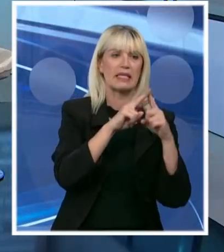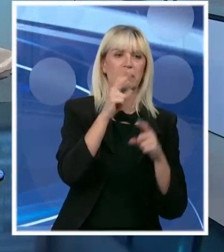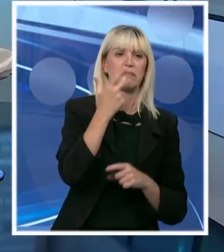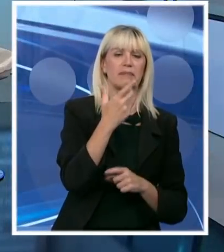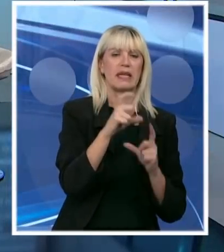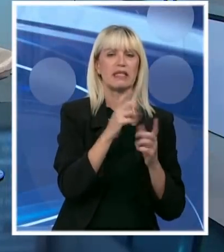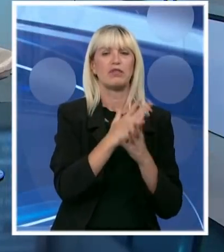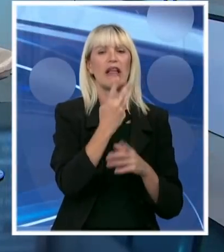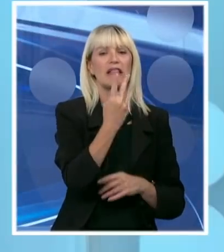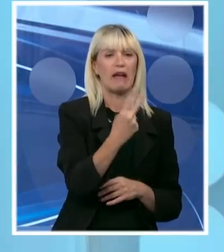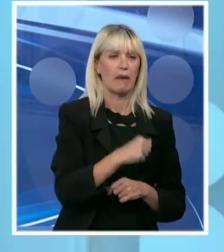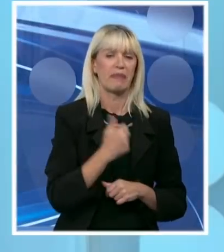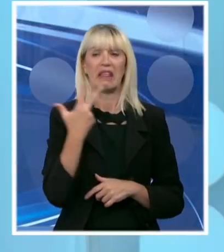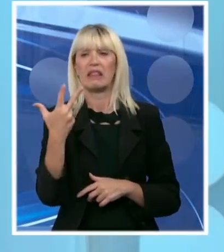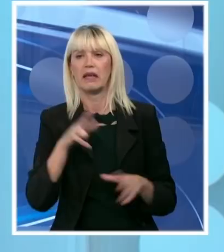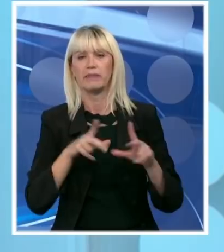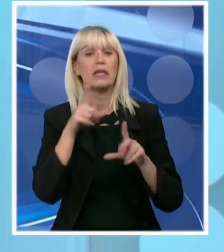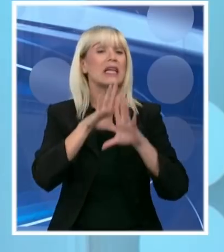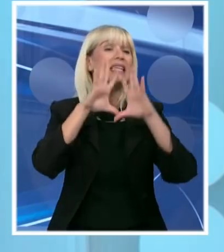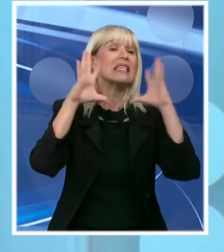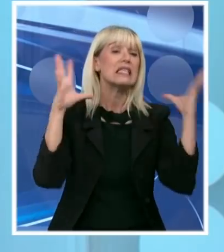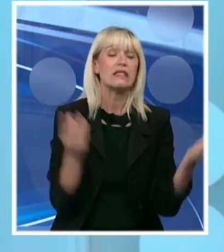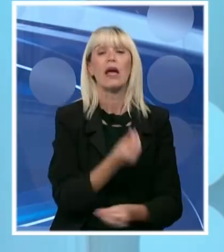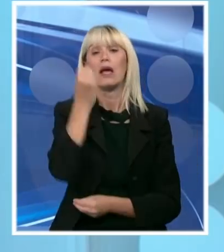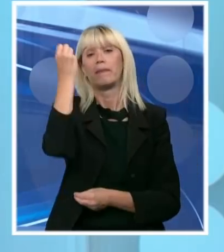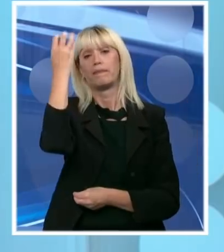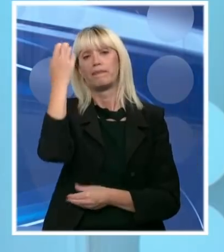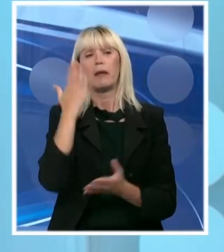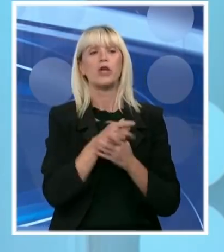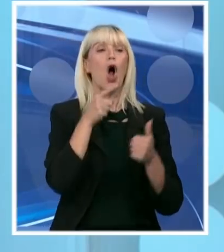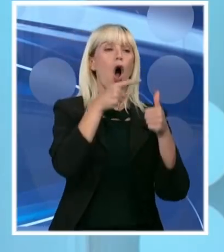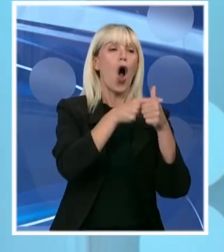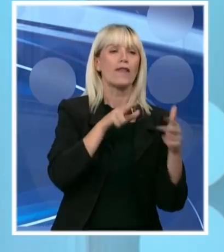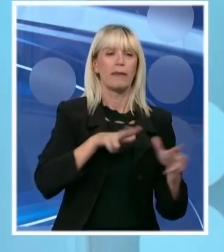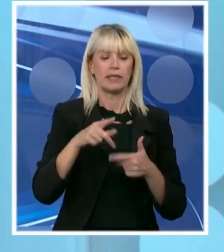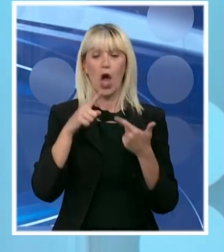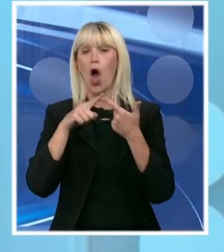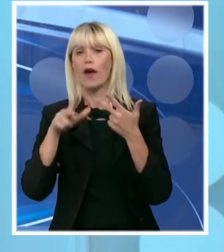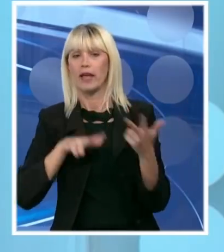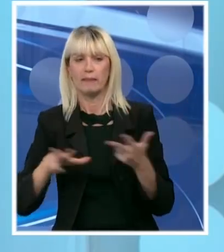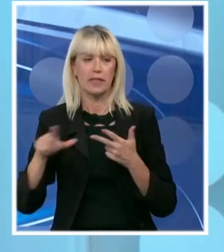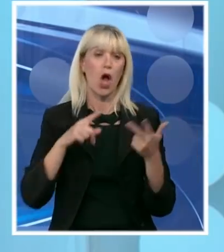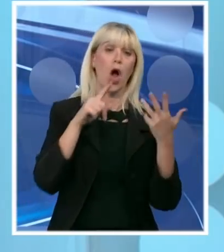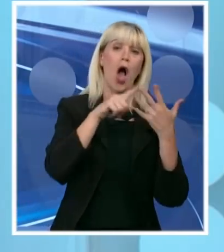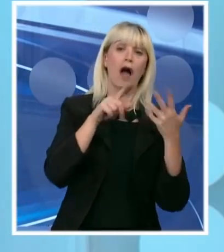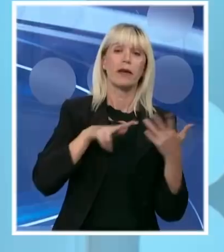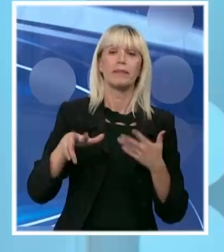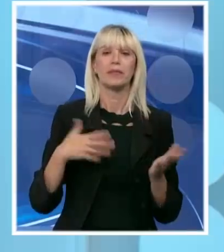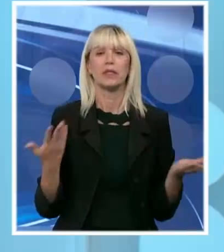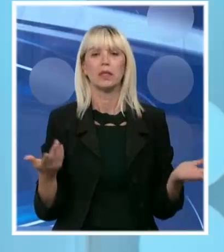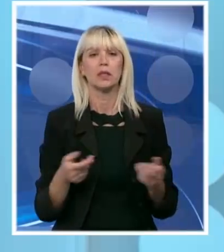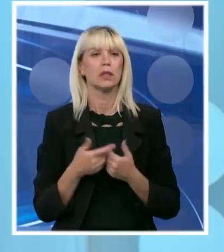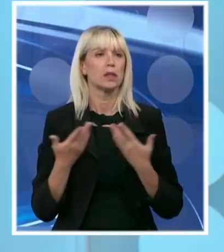ovako... Bukvalno su sve izmišljotine. Te bit će ministri ovi ili oni što se jedni preporučuju pa onda kao skromno